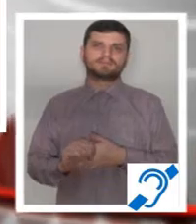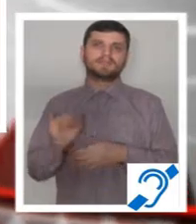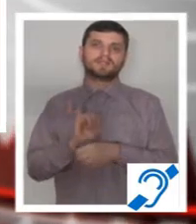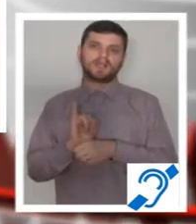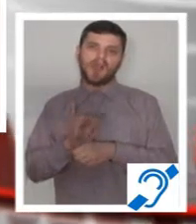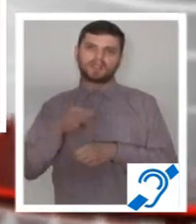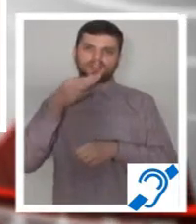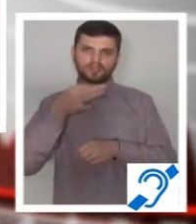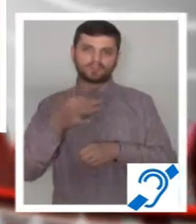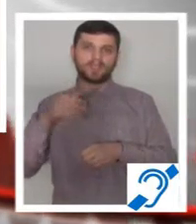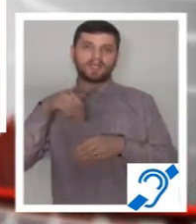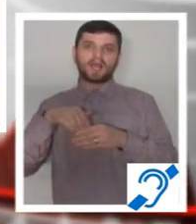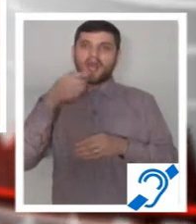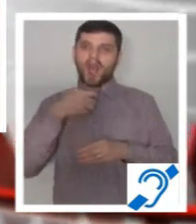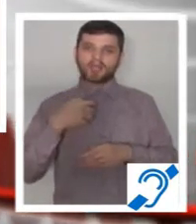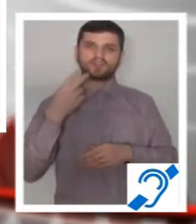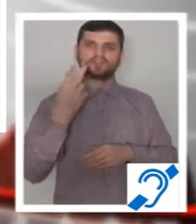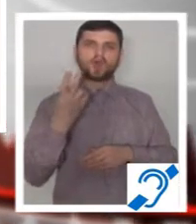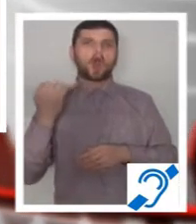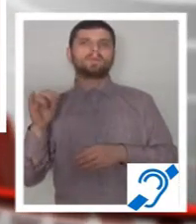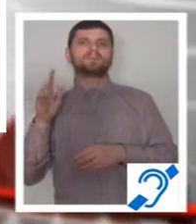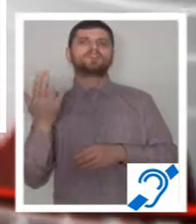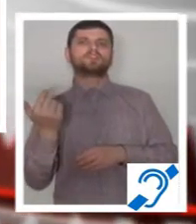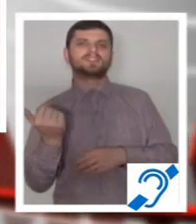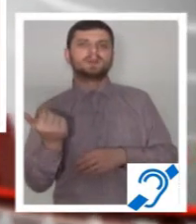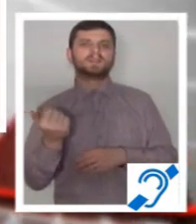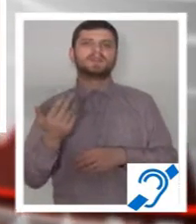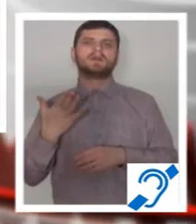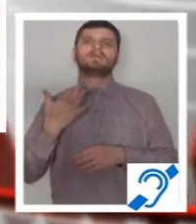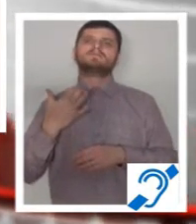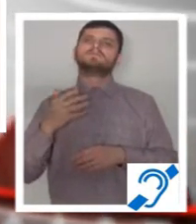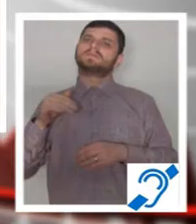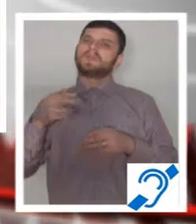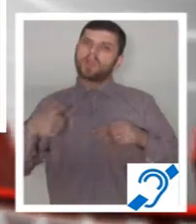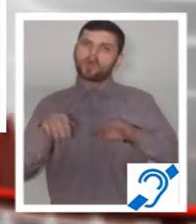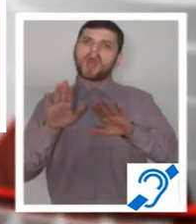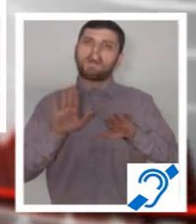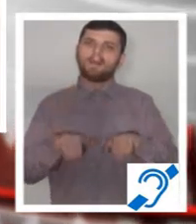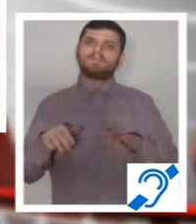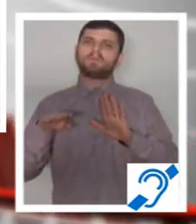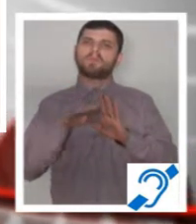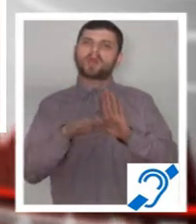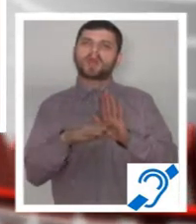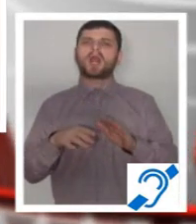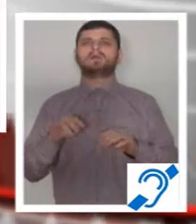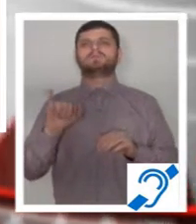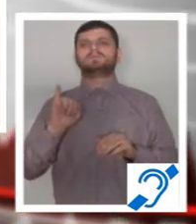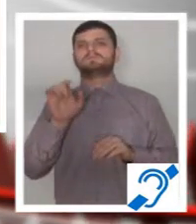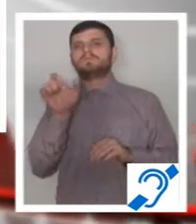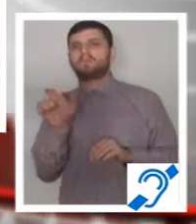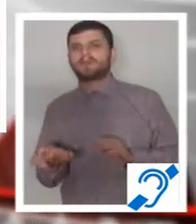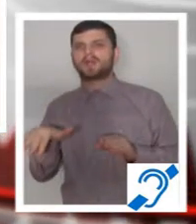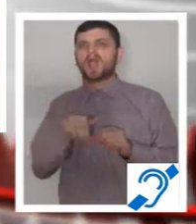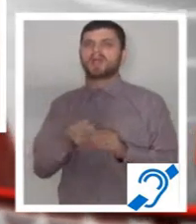În 2015 am avut un program de plecări voluntare cu 500 de